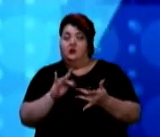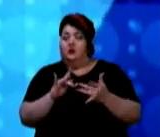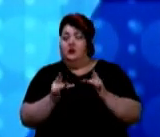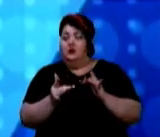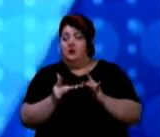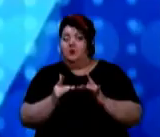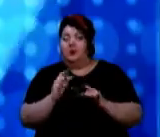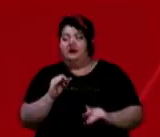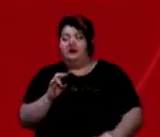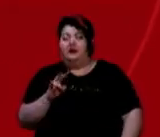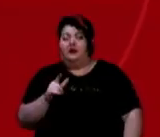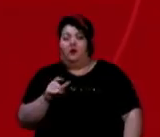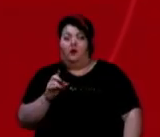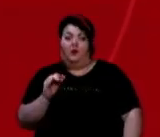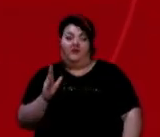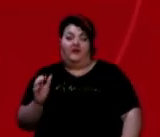Олега Синякубова.